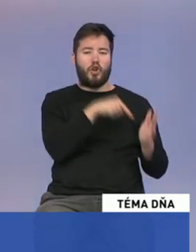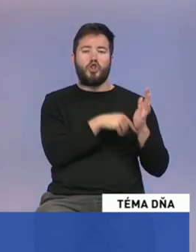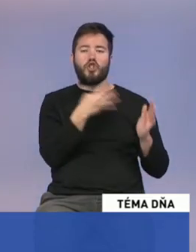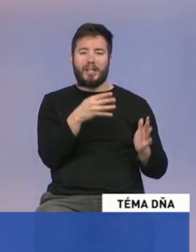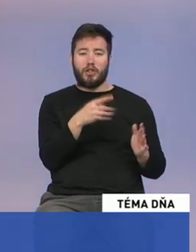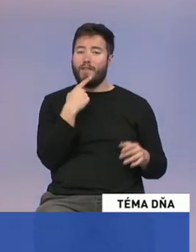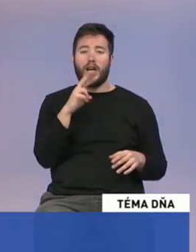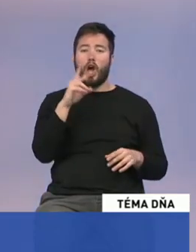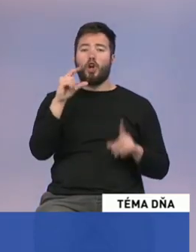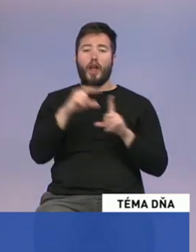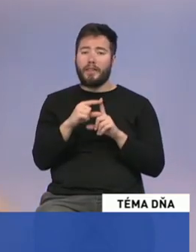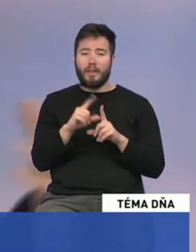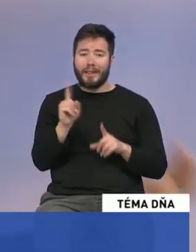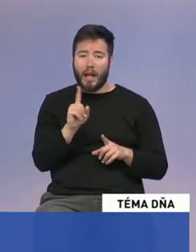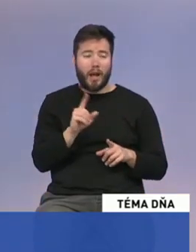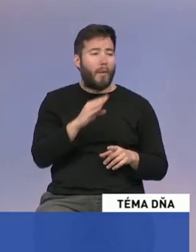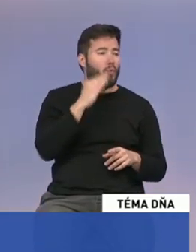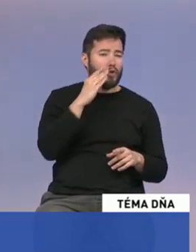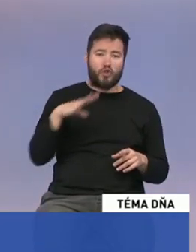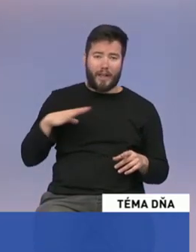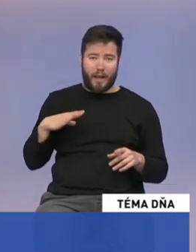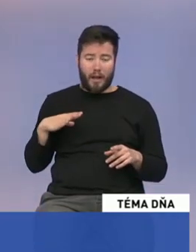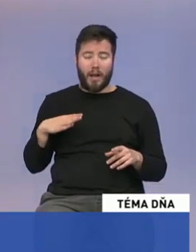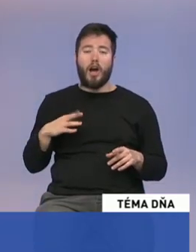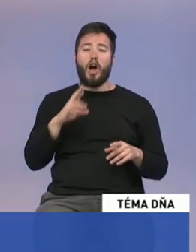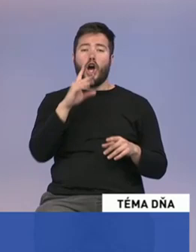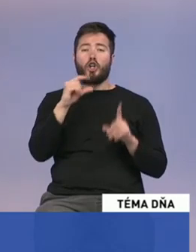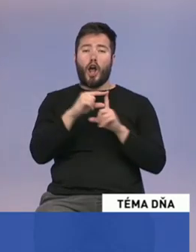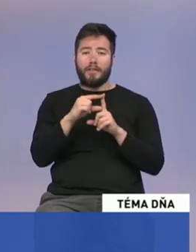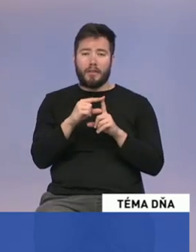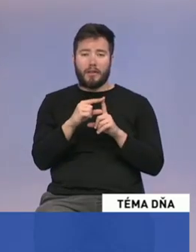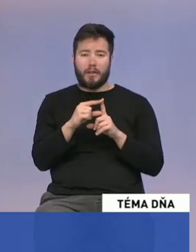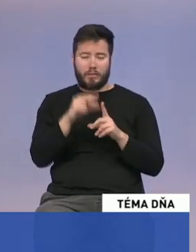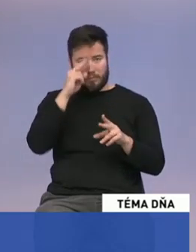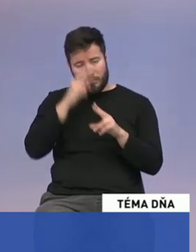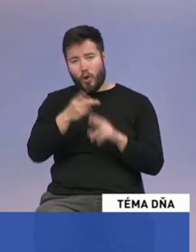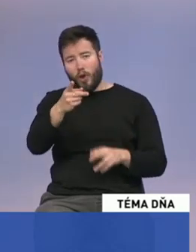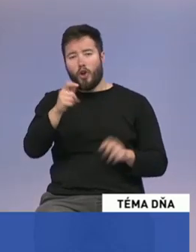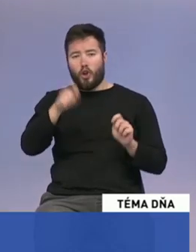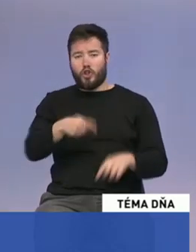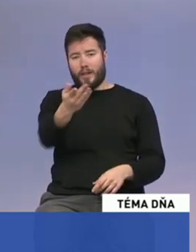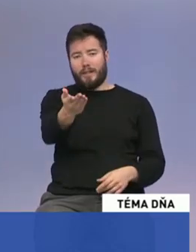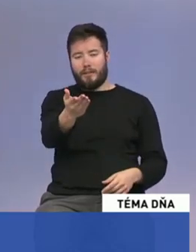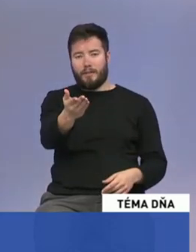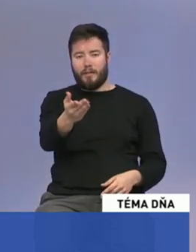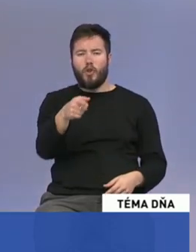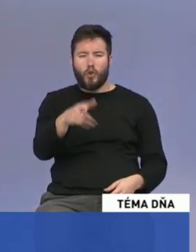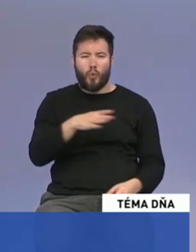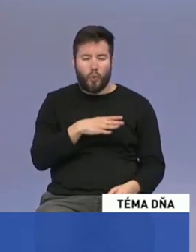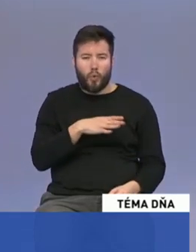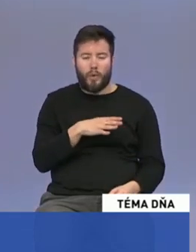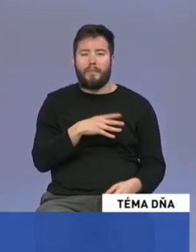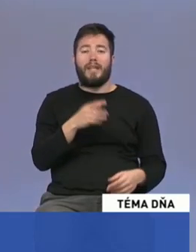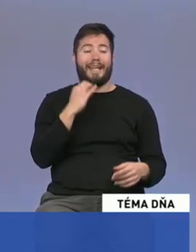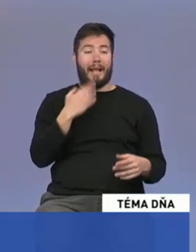je to, že ste muž alebo žena, ale rod si môžete určiť. A to, čo je tá tragédia, podľa tohoto, keď to príjmeme, keď sme to prijali,